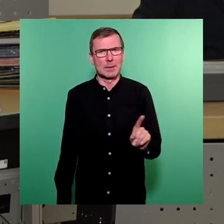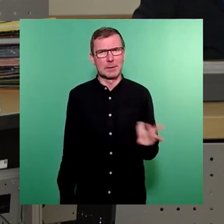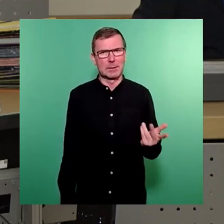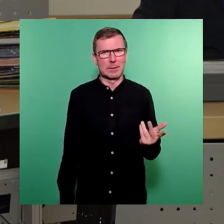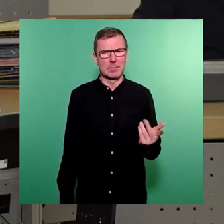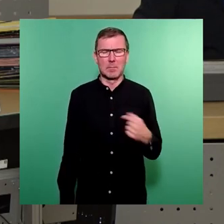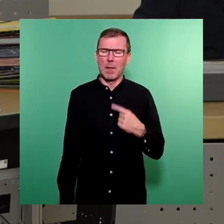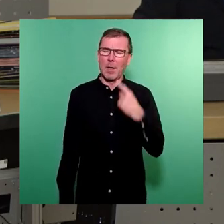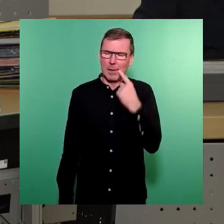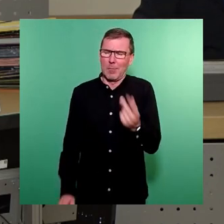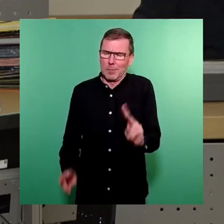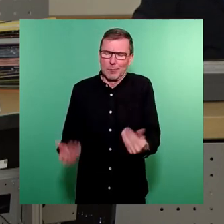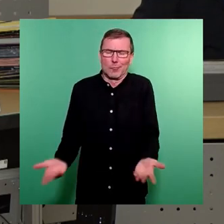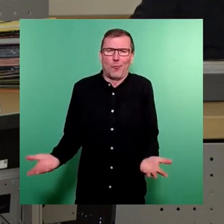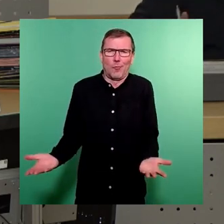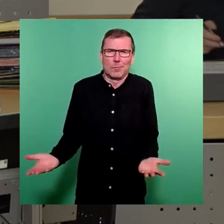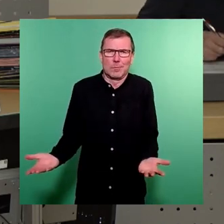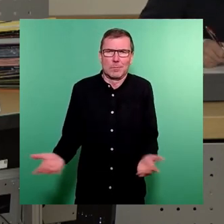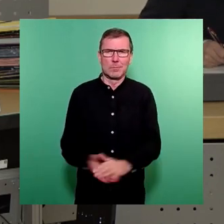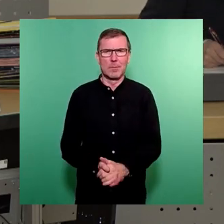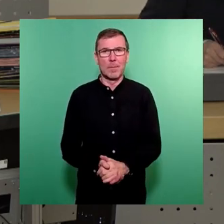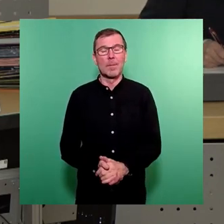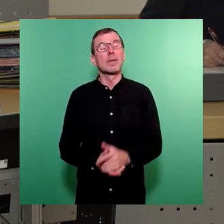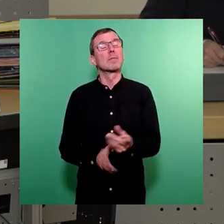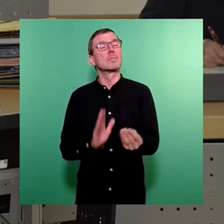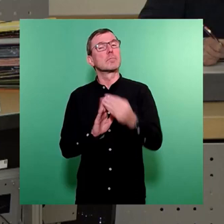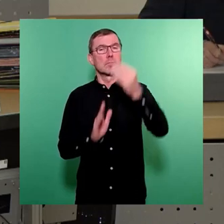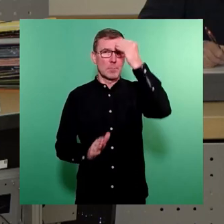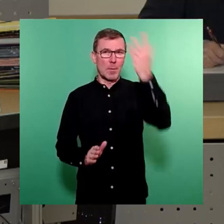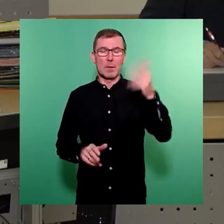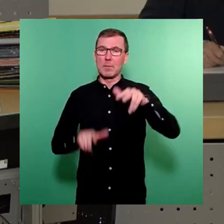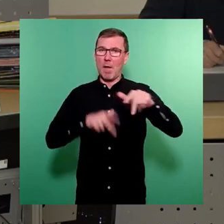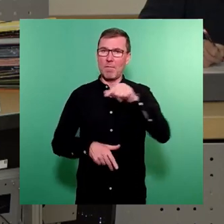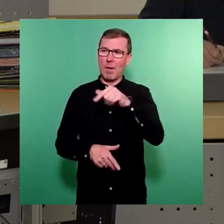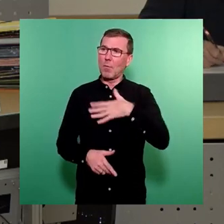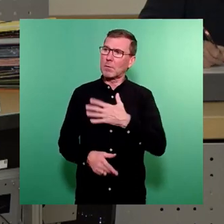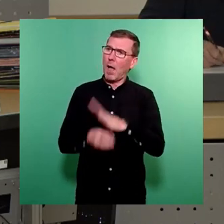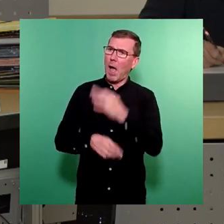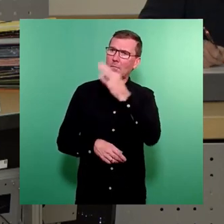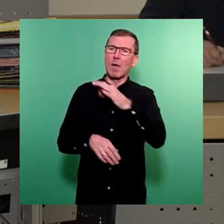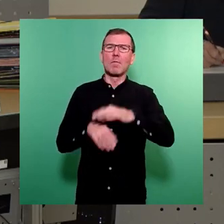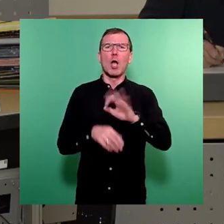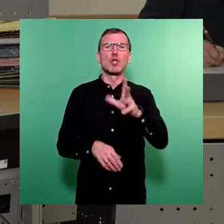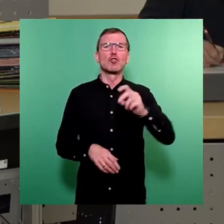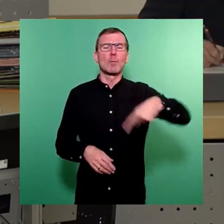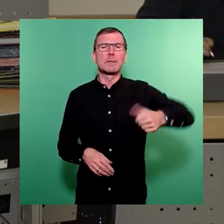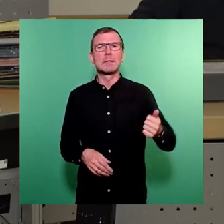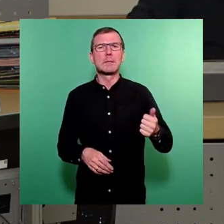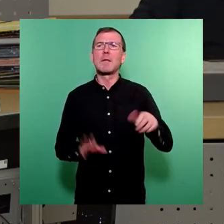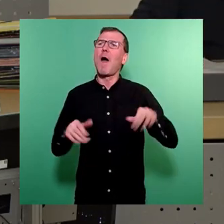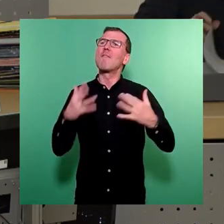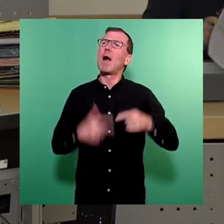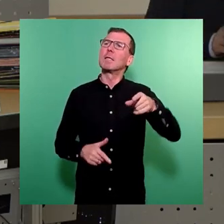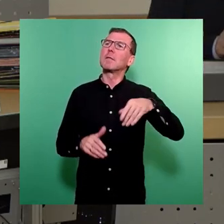glaube, das spricht für sich. Hierzu sei auch angemerkt, dass die Verwaltung unsere Anfrage von Frau Dr. Schöps zu den aktuellen Fallzahlen im Bereich